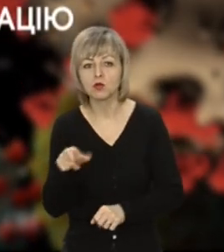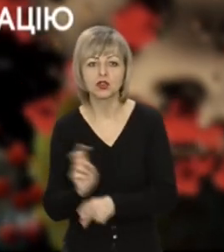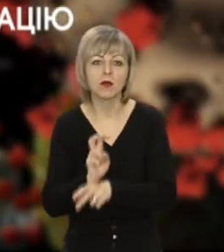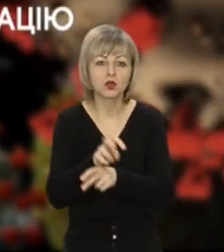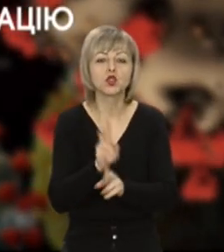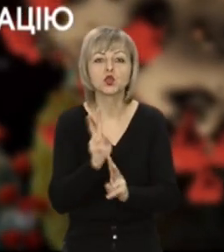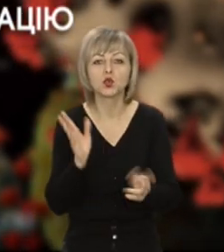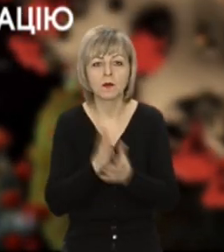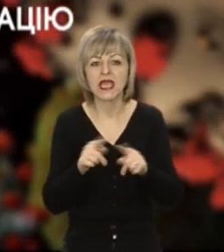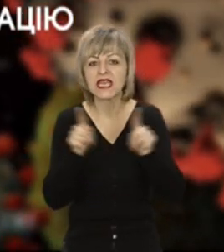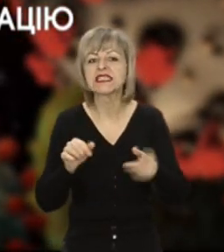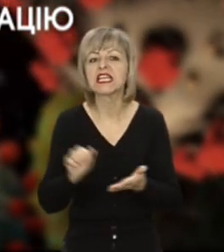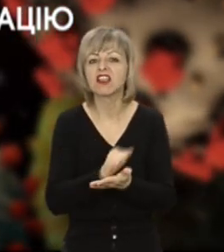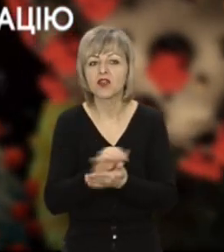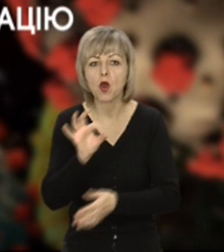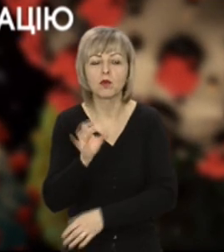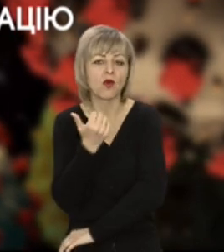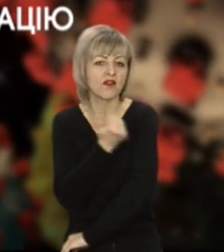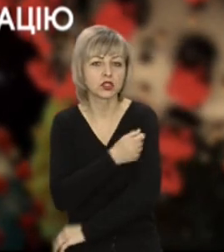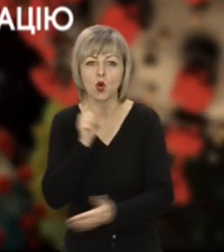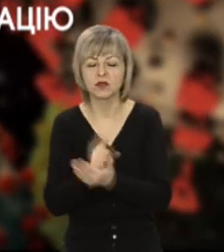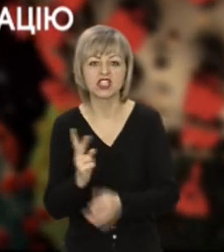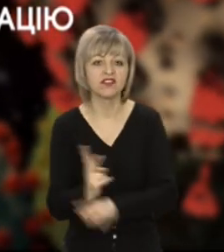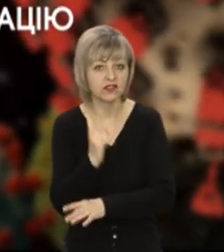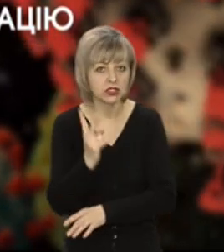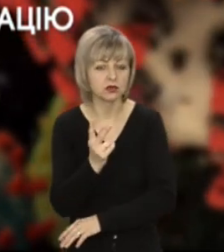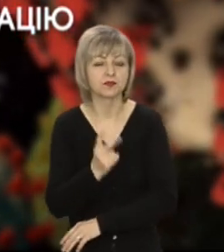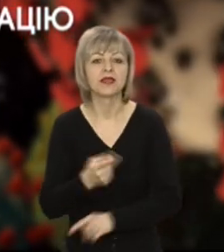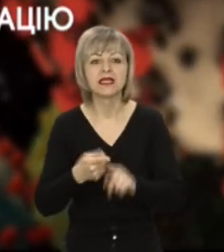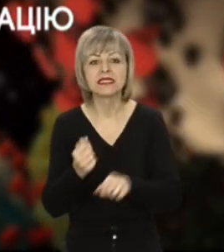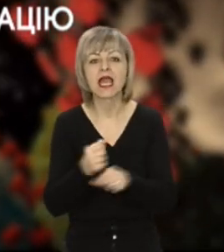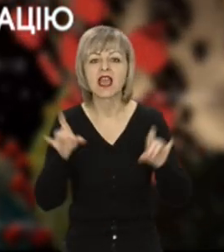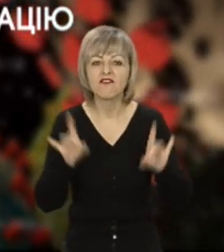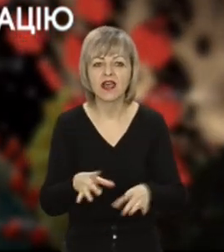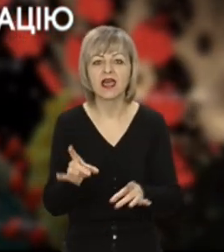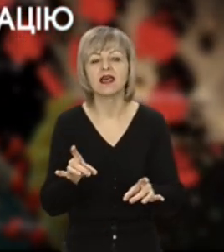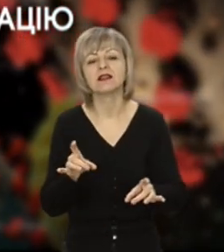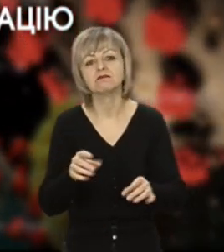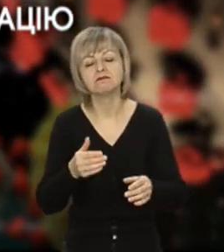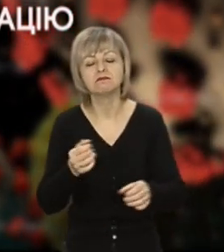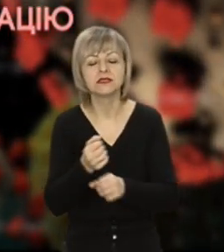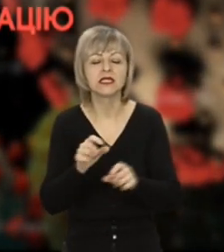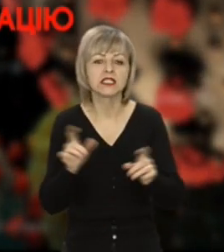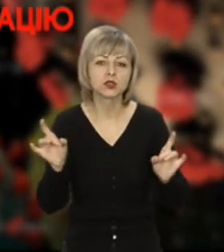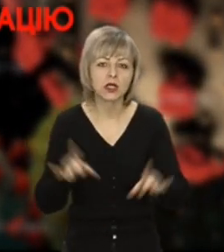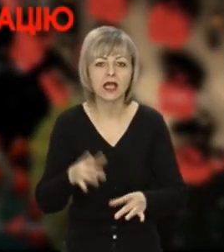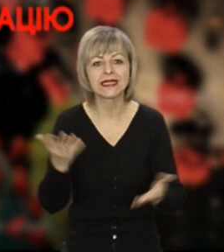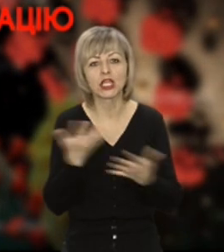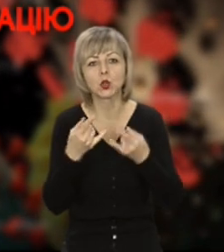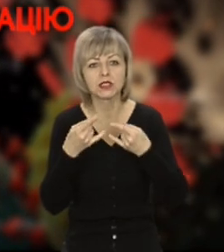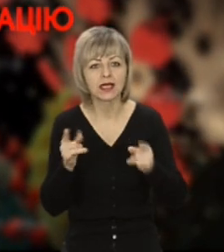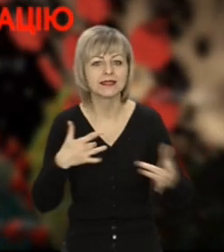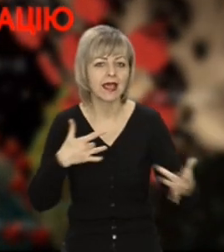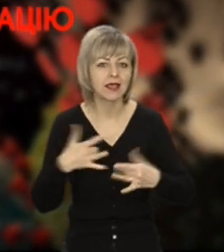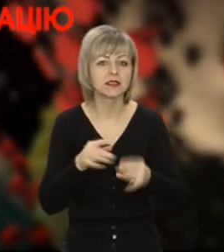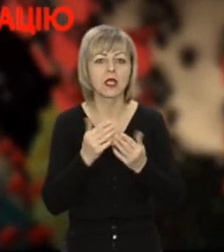має сертифікат про вакцинацію. Обов'язково дві дози. Йдеться про кафе та ресторани, торгово-розважальні центри, кінотеатри,